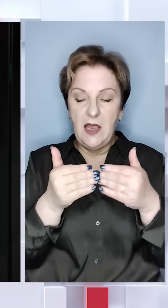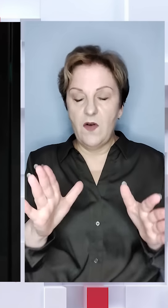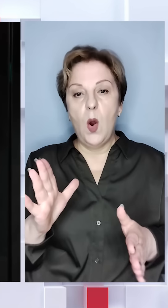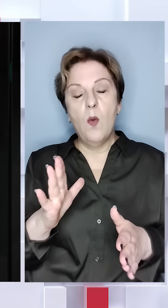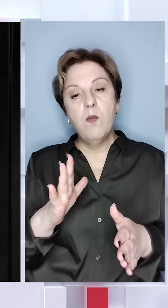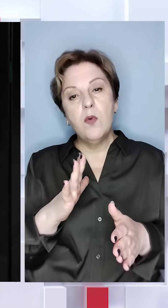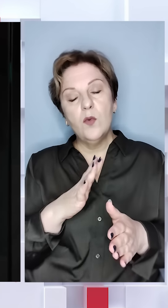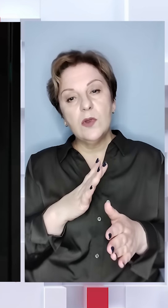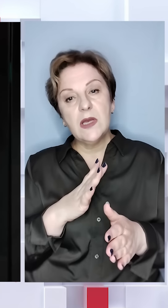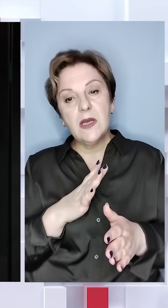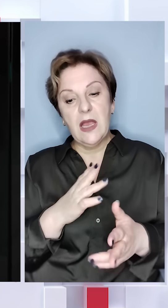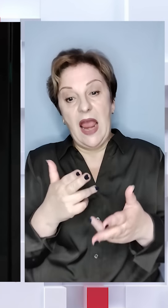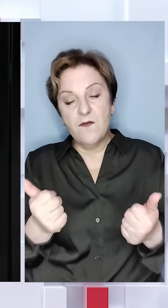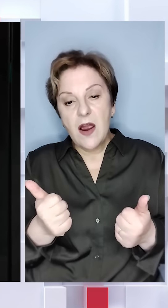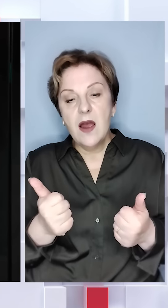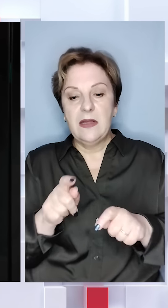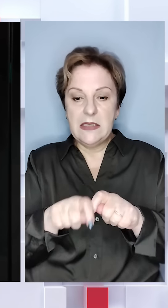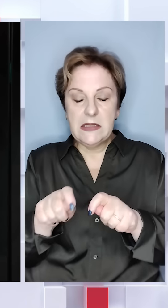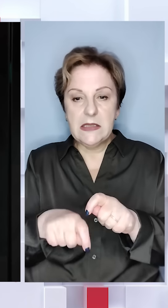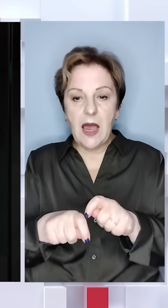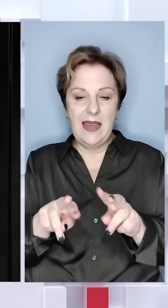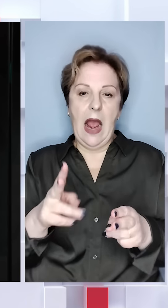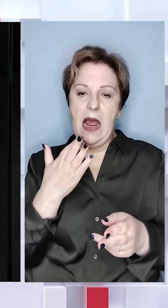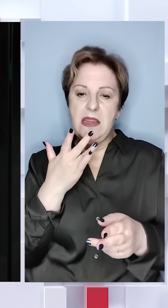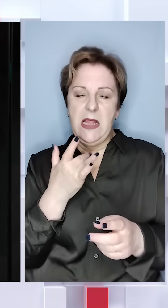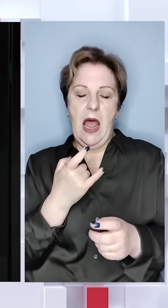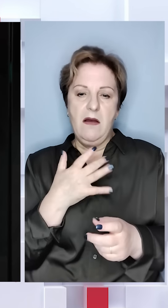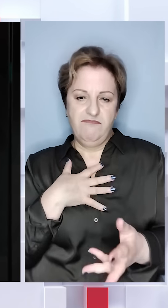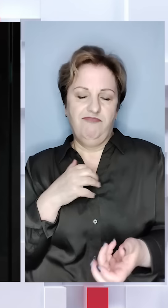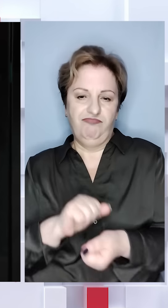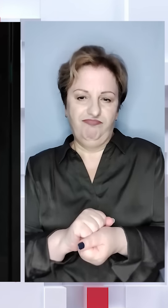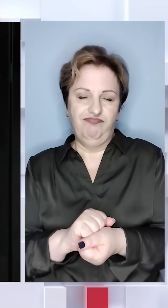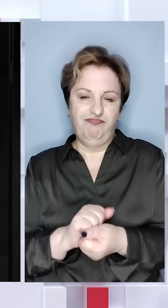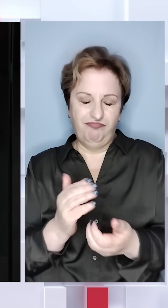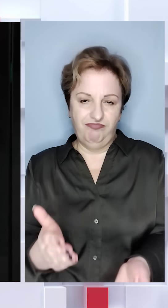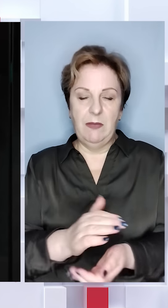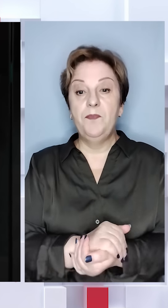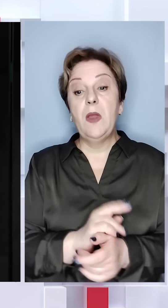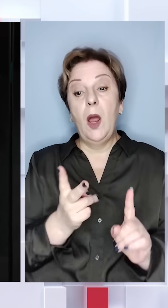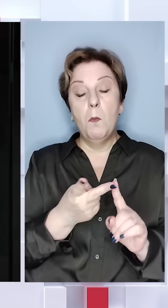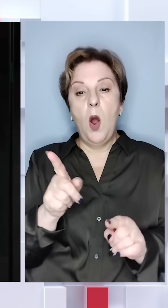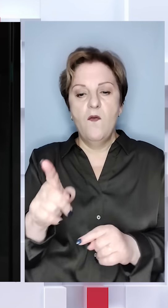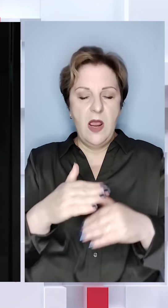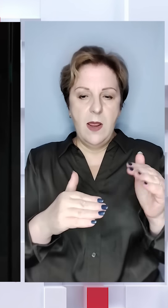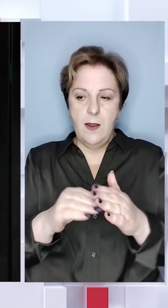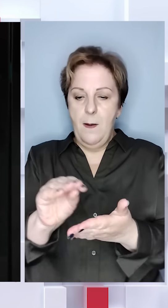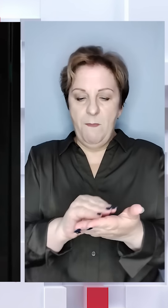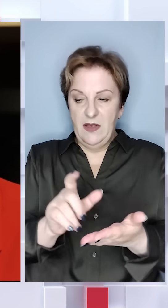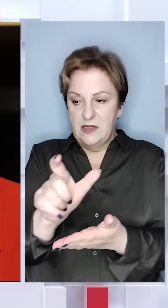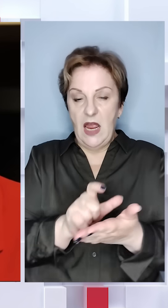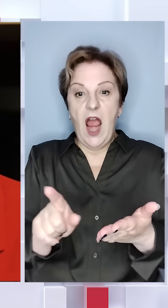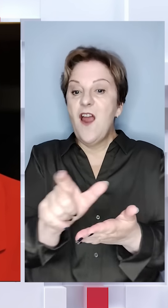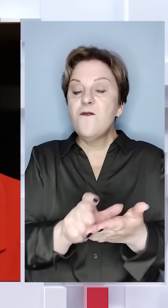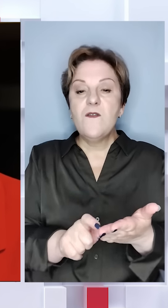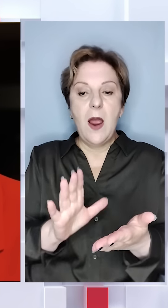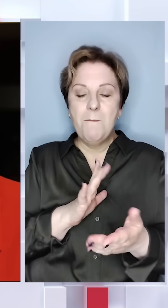були визнані цензурою як націоналістичні. Це один момент. По-друге, він практикував писання віршів.